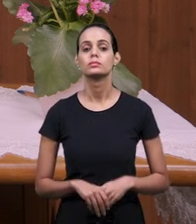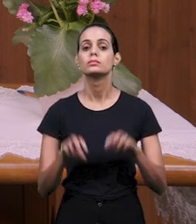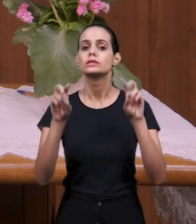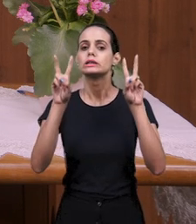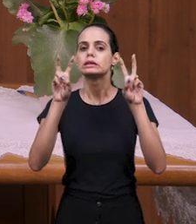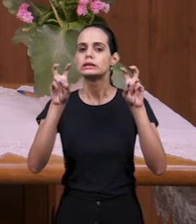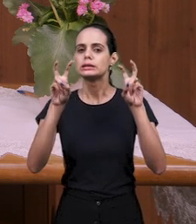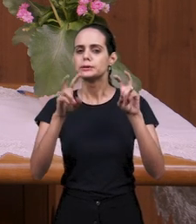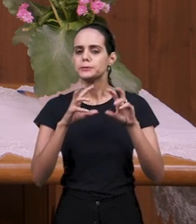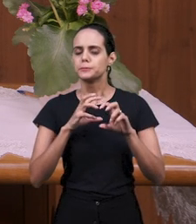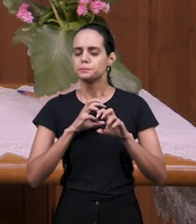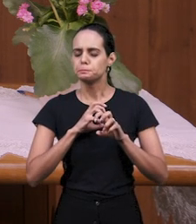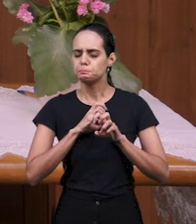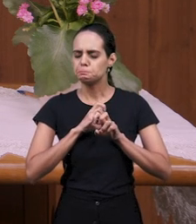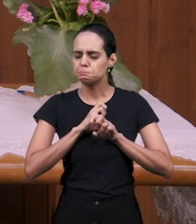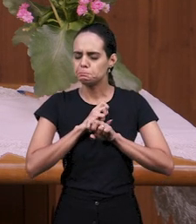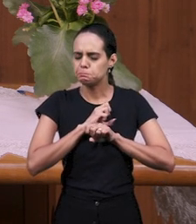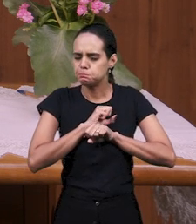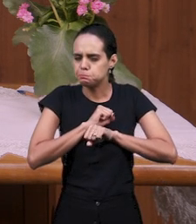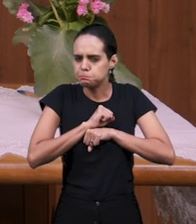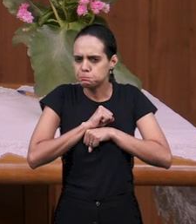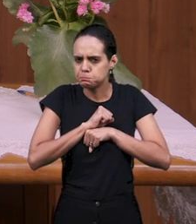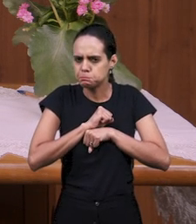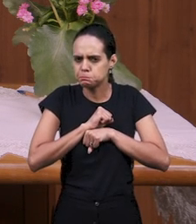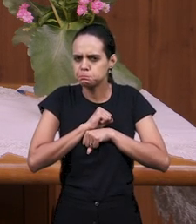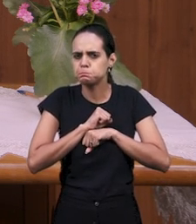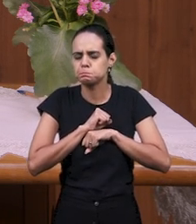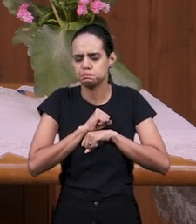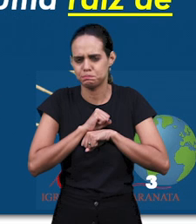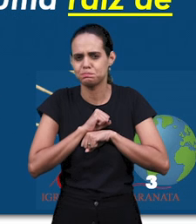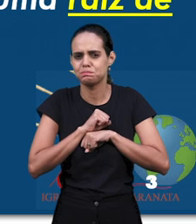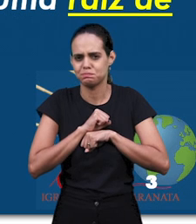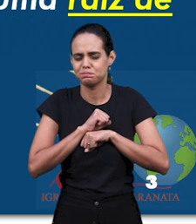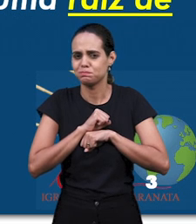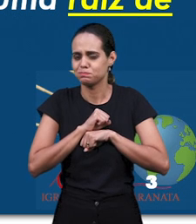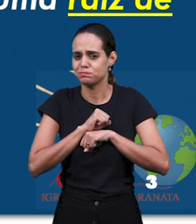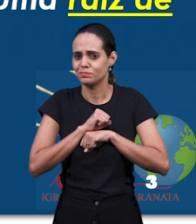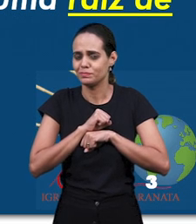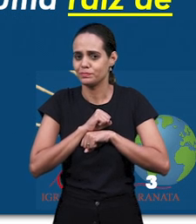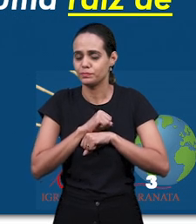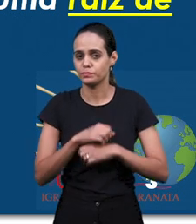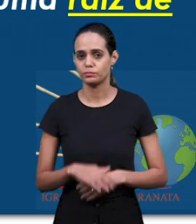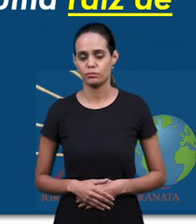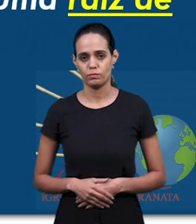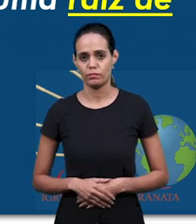Посмотрите, что Слово Божье говорит в языке Ильи.